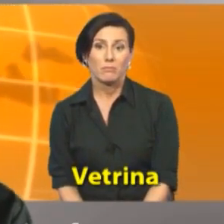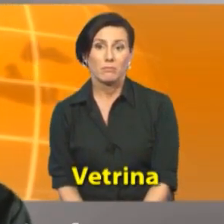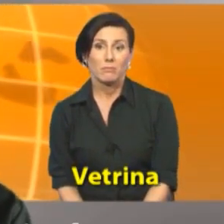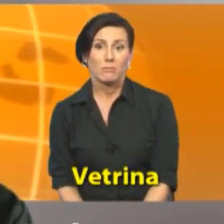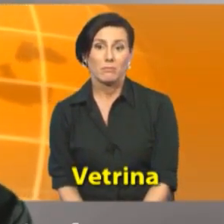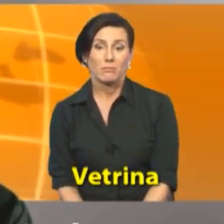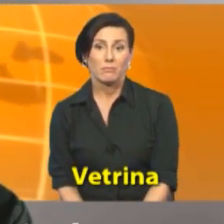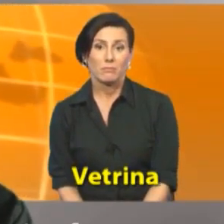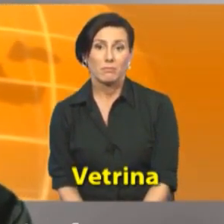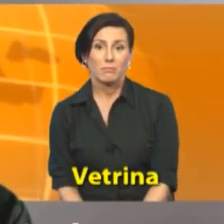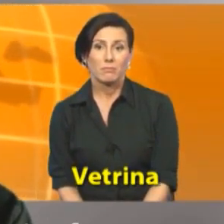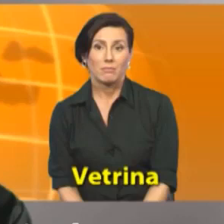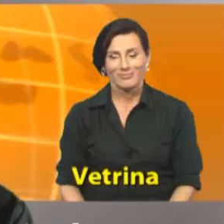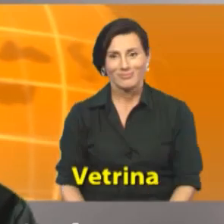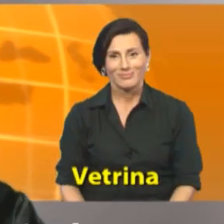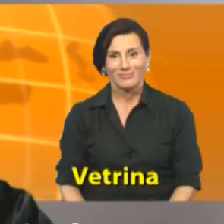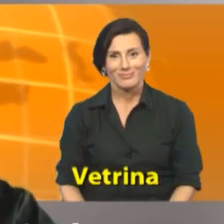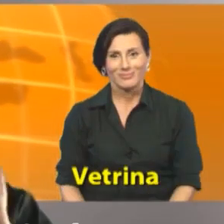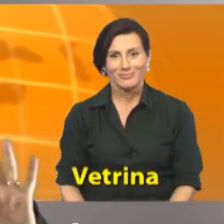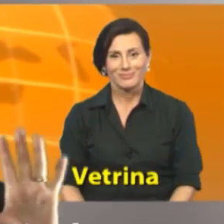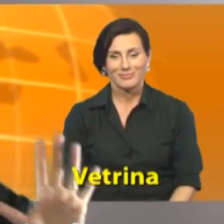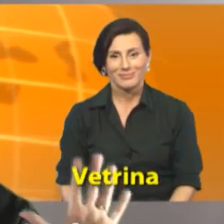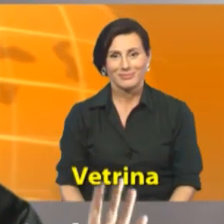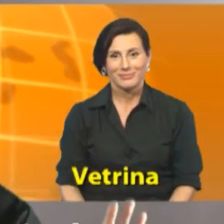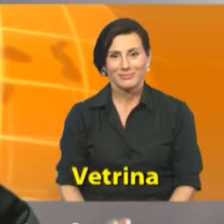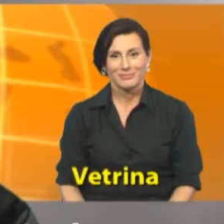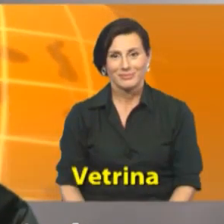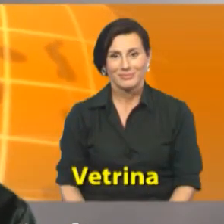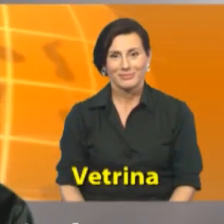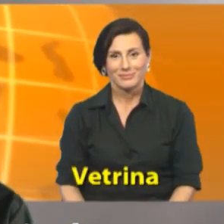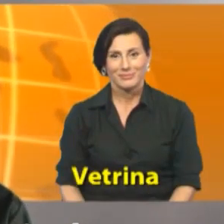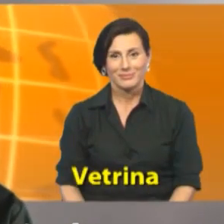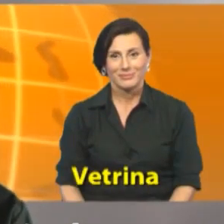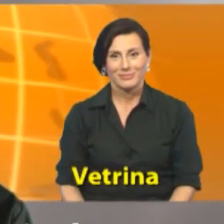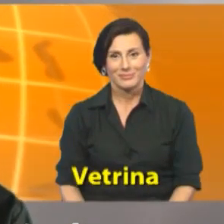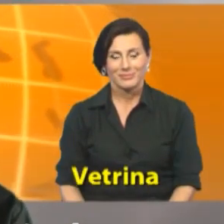display window display window